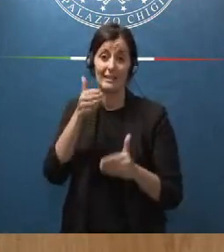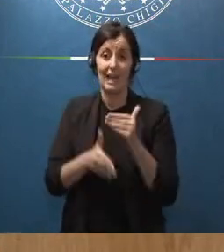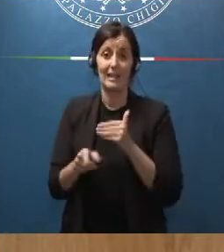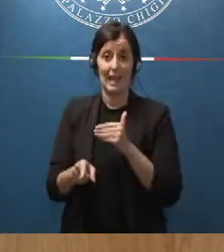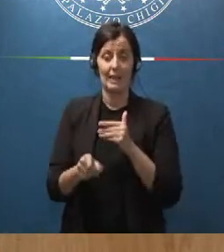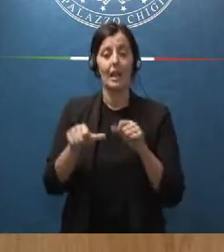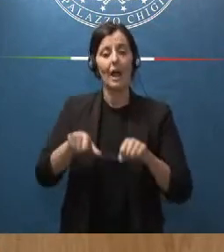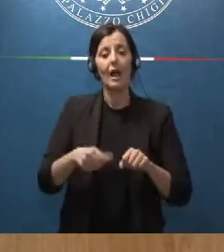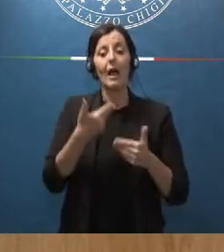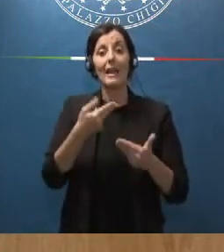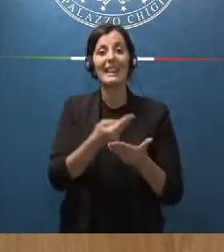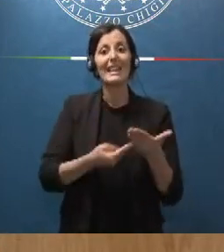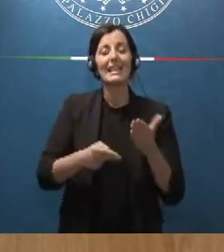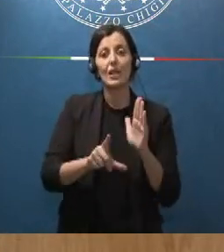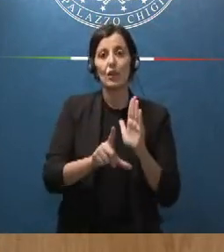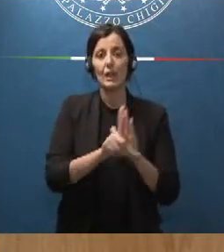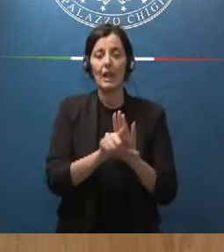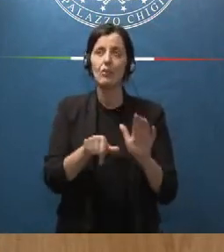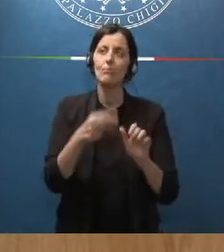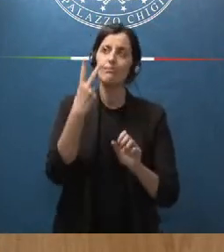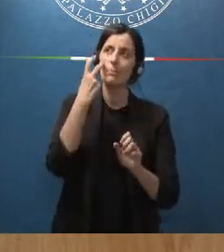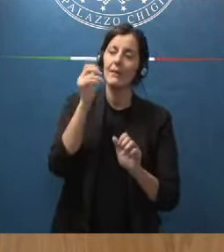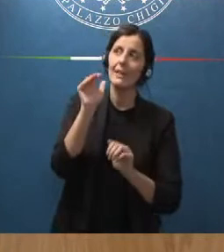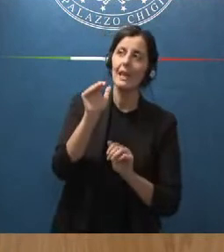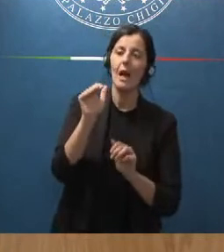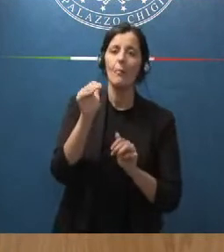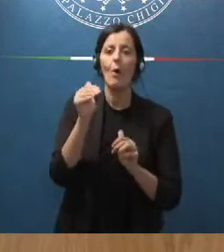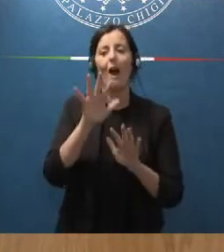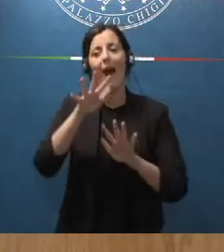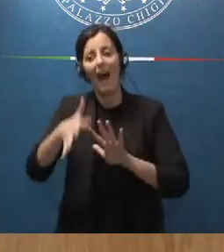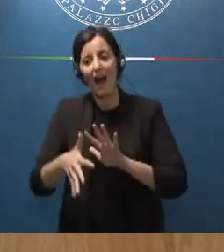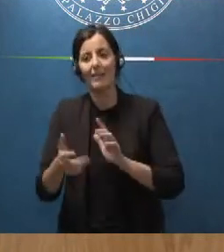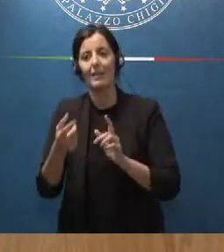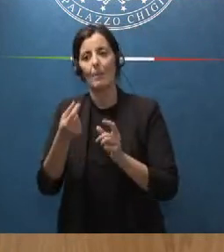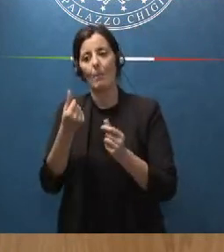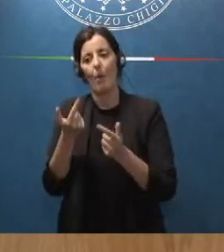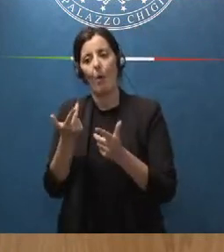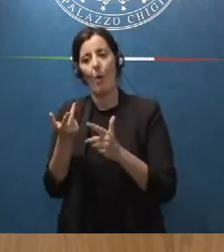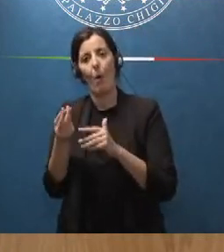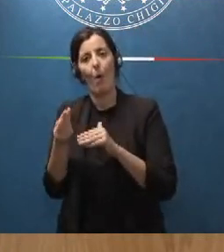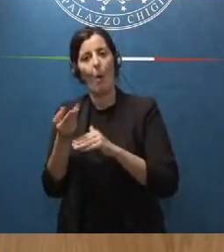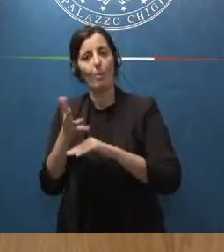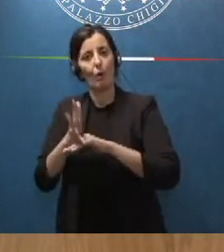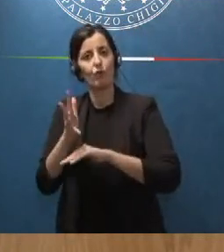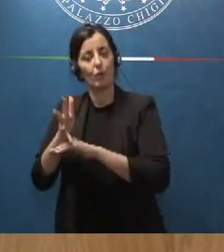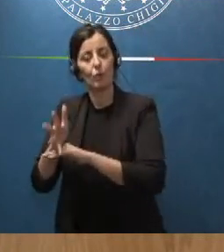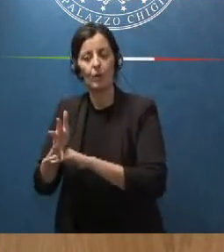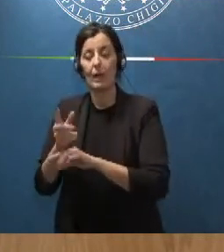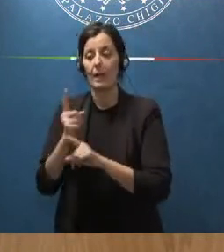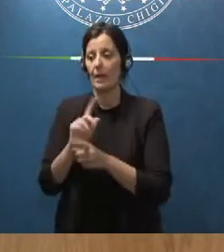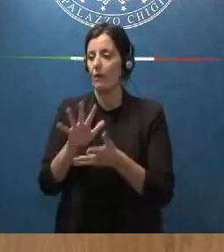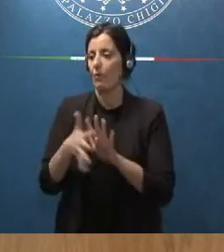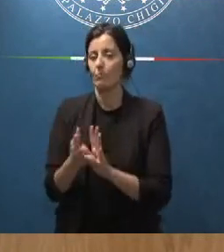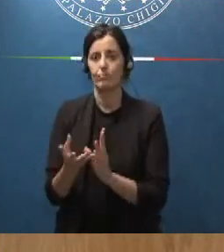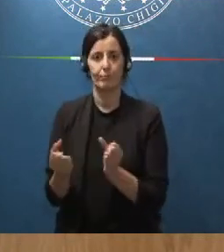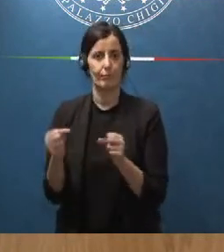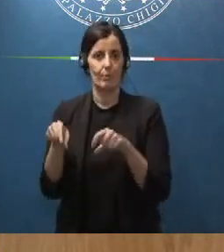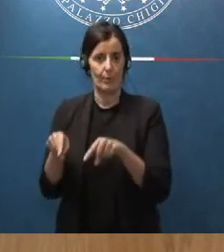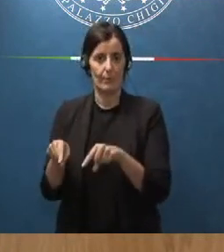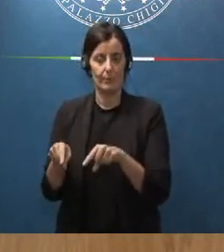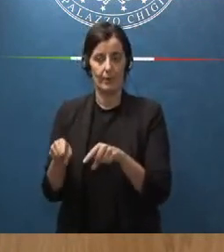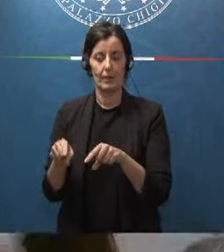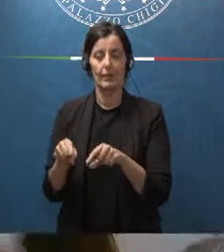questo disegno di legge prevediamo una serie di altre procedure che vengono portate a soluzione a chiusura